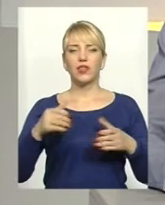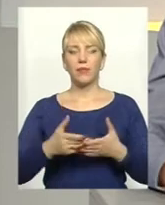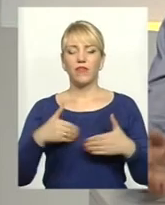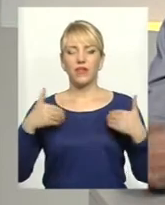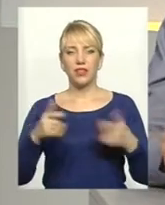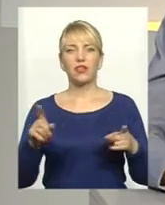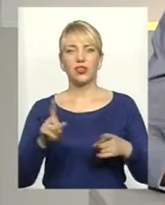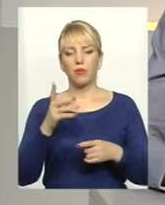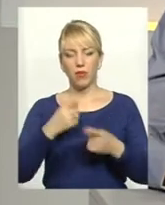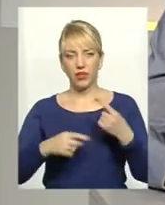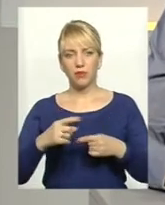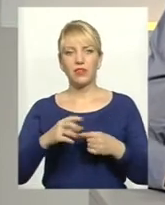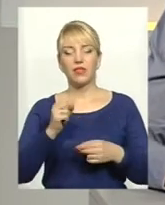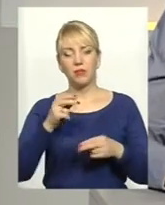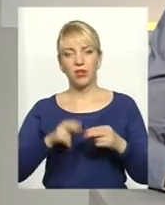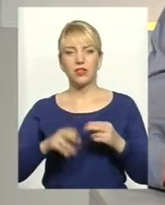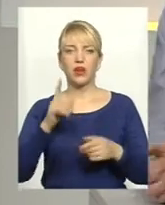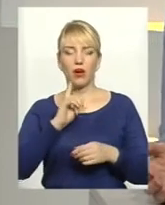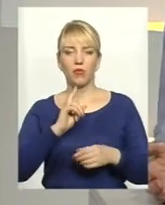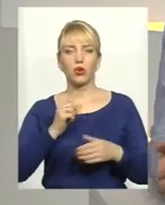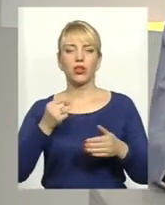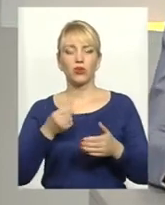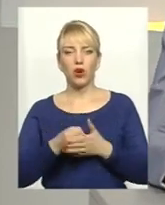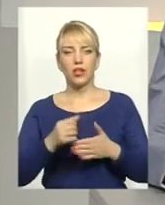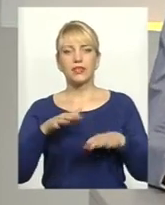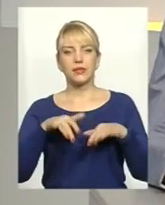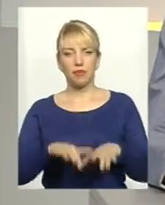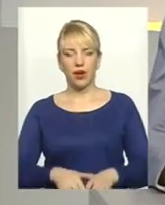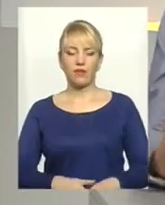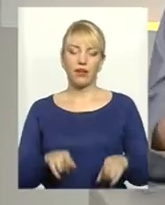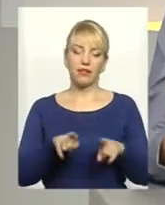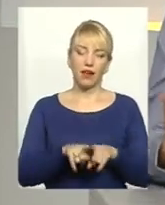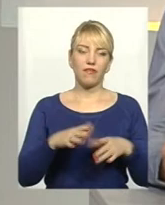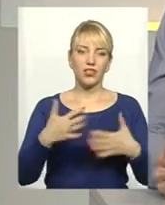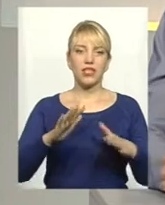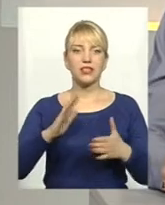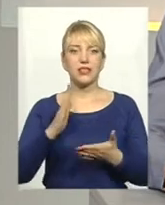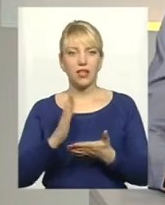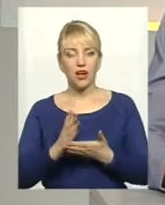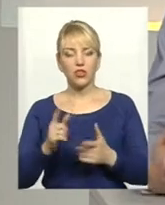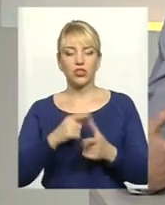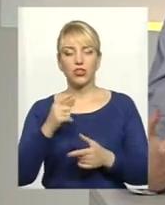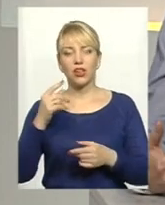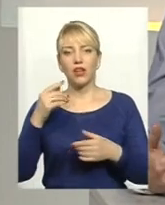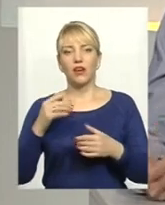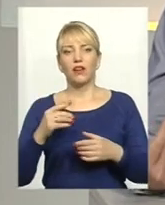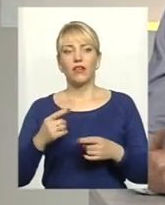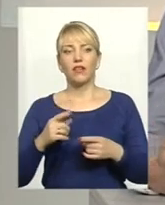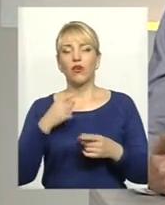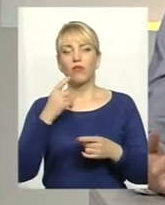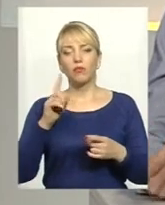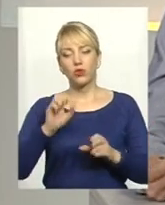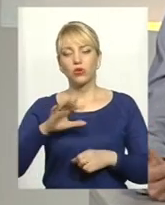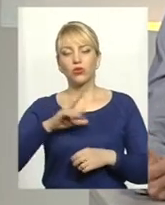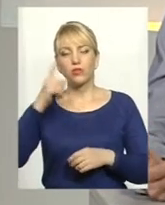'язково повернемося тільки наприкінці, а поки до справ. Так вже сталося, чи випадково, чи навмисно хтось колись продумав, щоб аграрії до